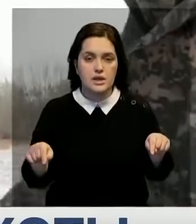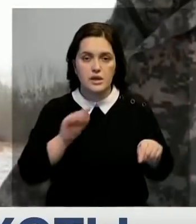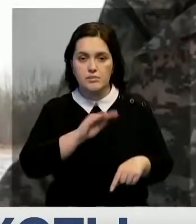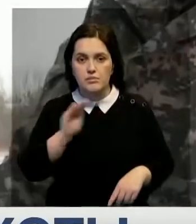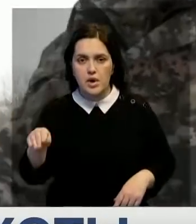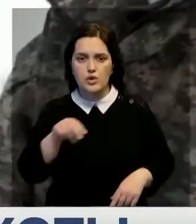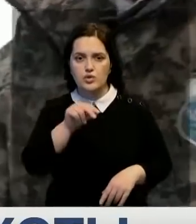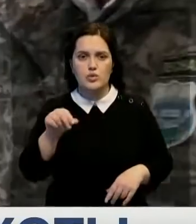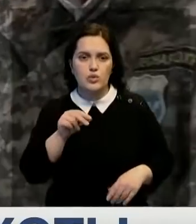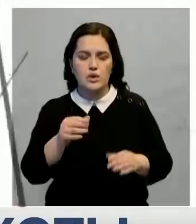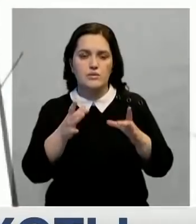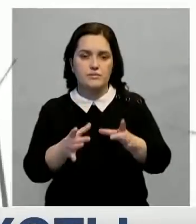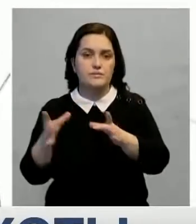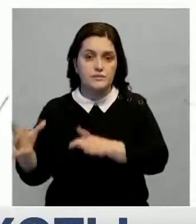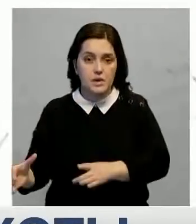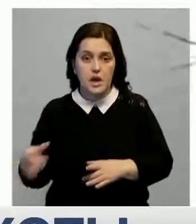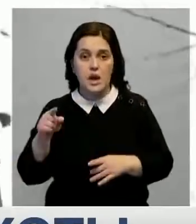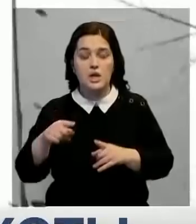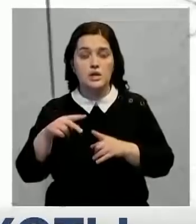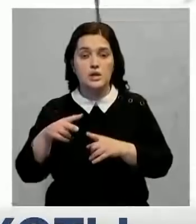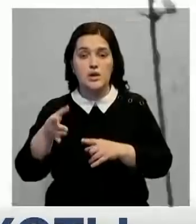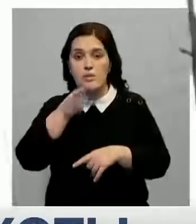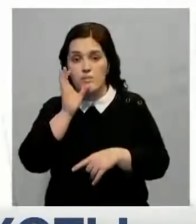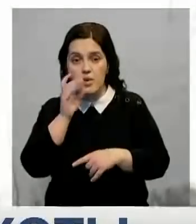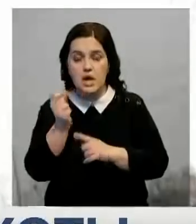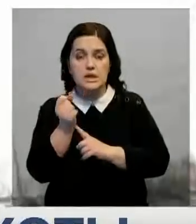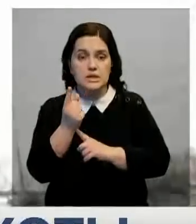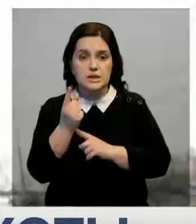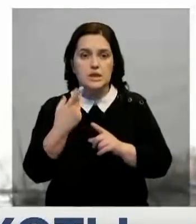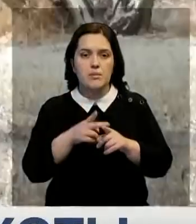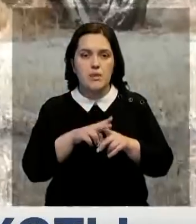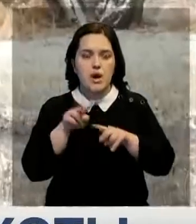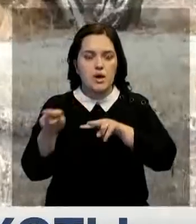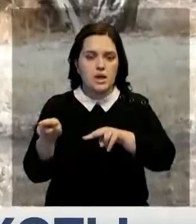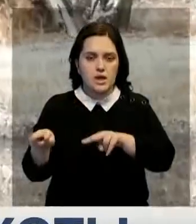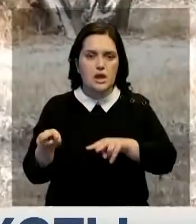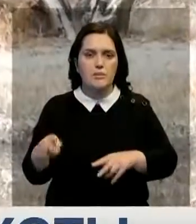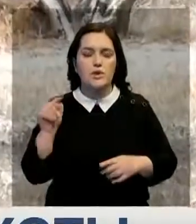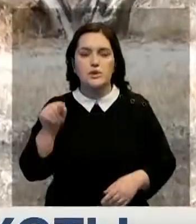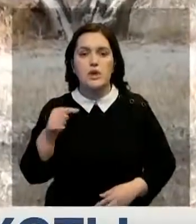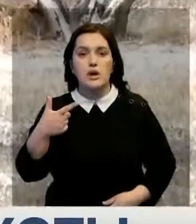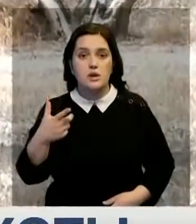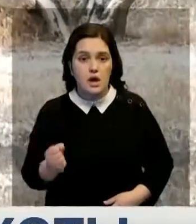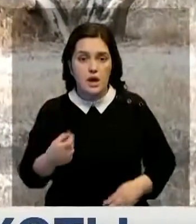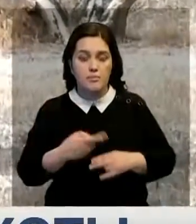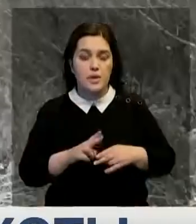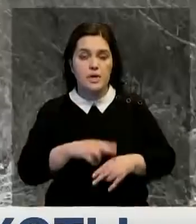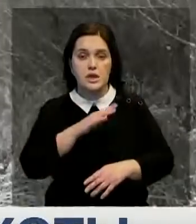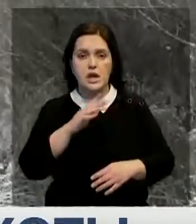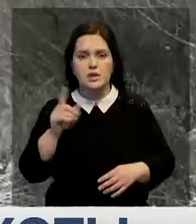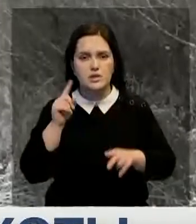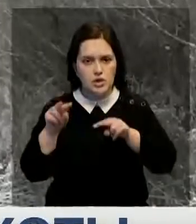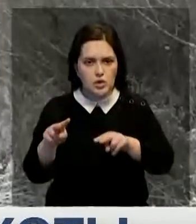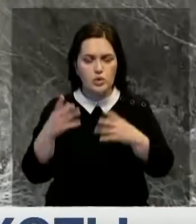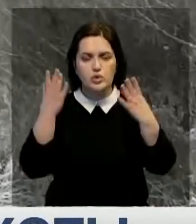Соль поставим в солянке. На этой части поймы 11 особо охраняемых участков, почти тысячу гектаров пойменного леса. Стерегут и днем,